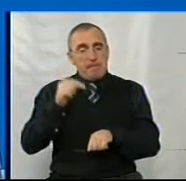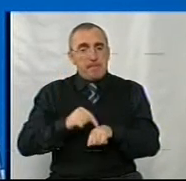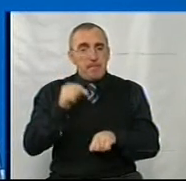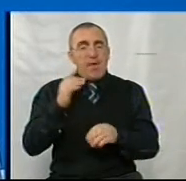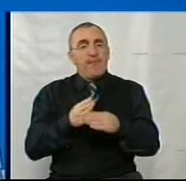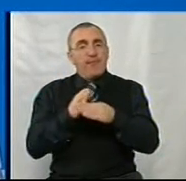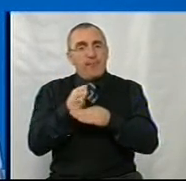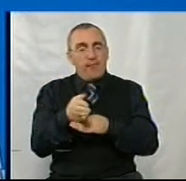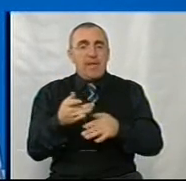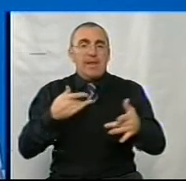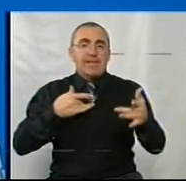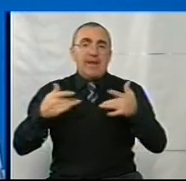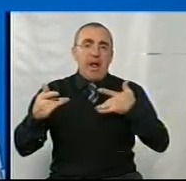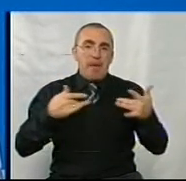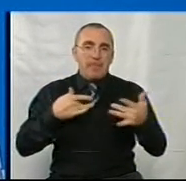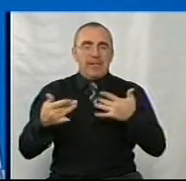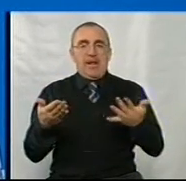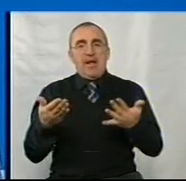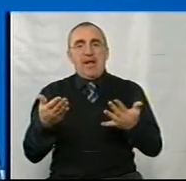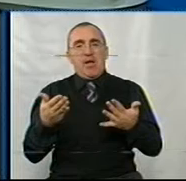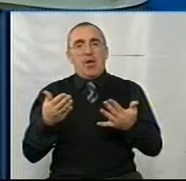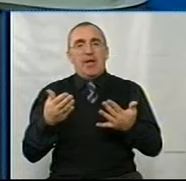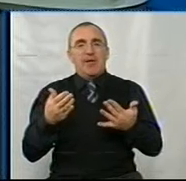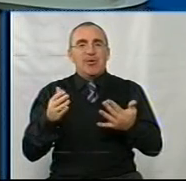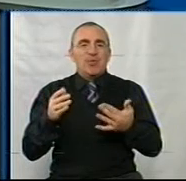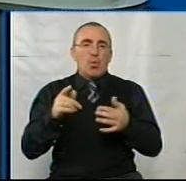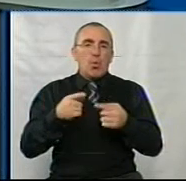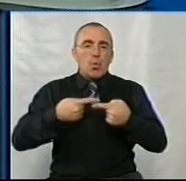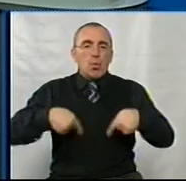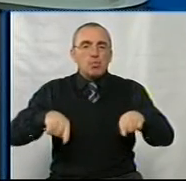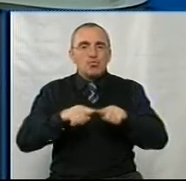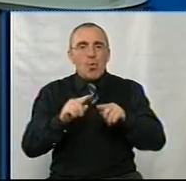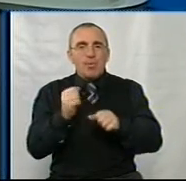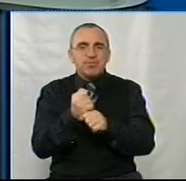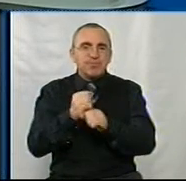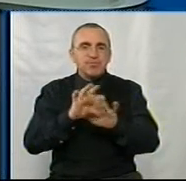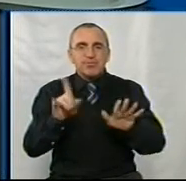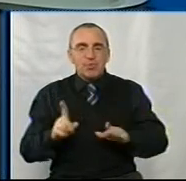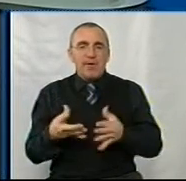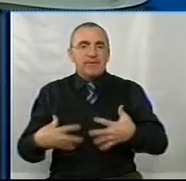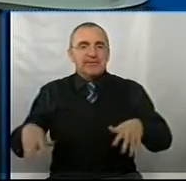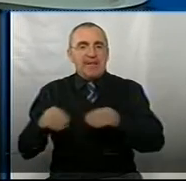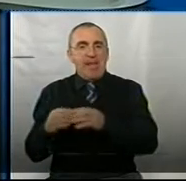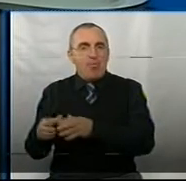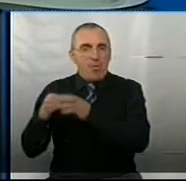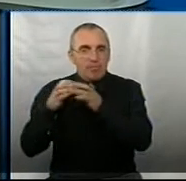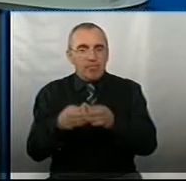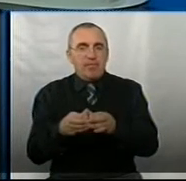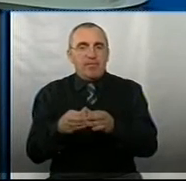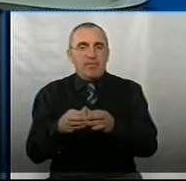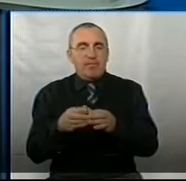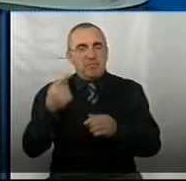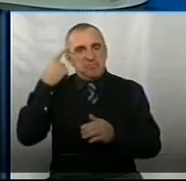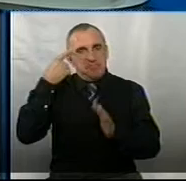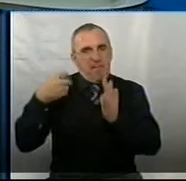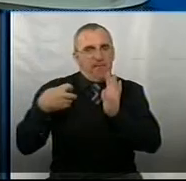відвідування драмтеатрів, кружків з сім'єю, не тільки сім'єю, а іменно з сім'єю, це теж якраз йде відбиток